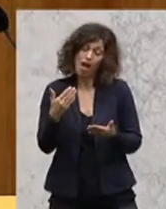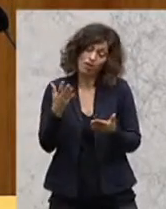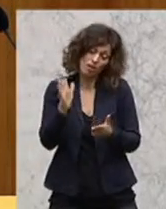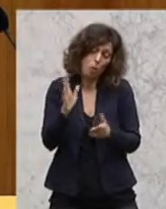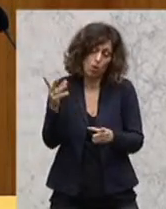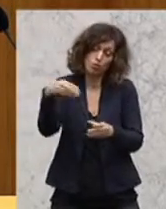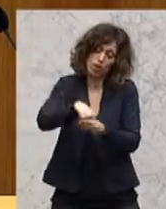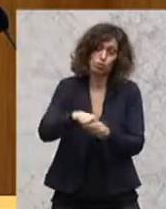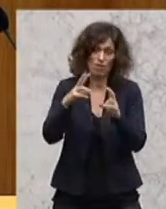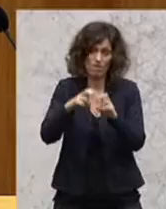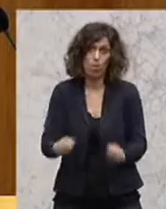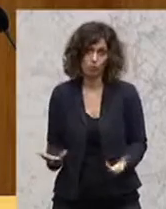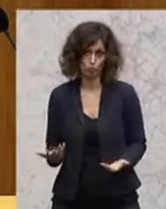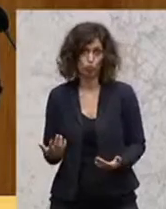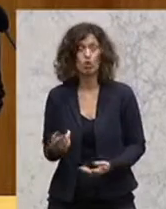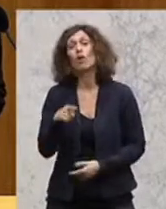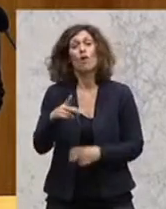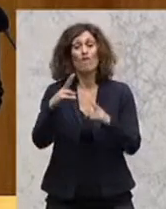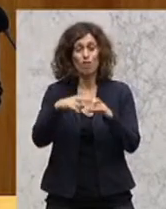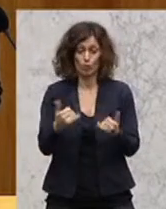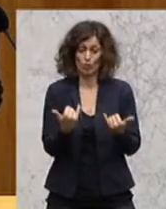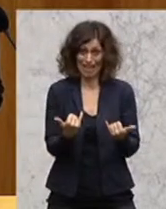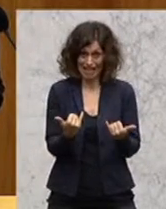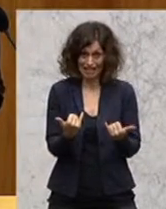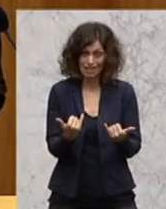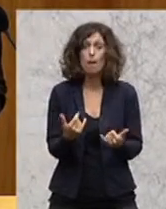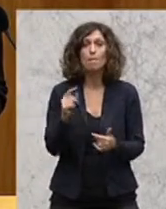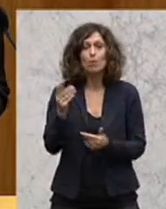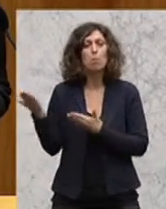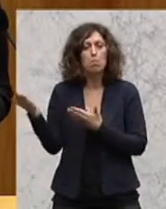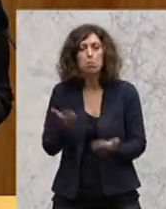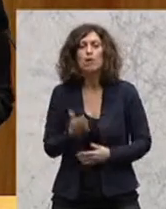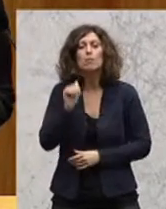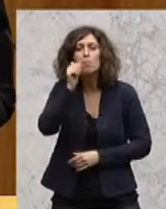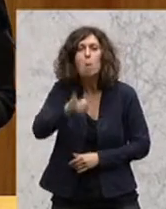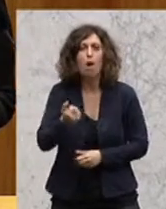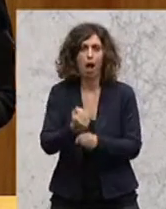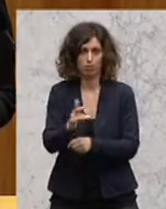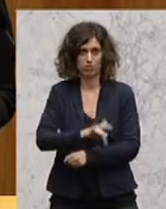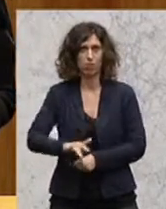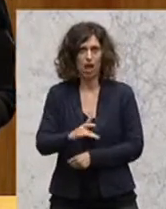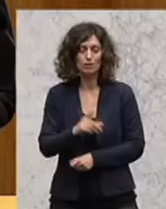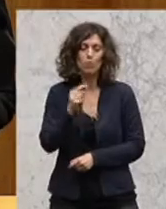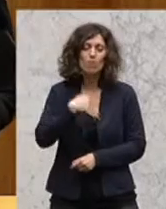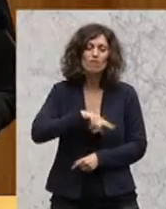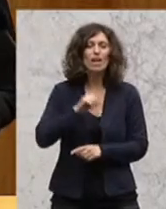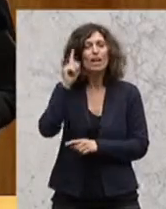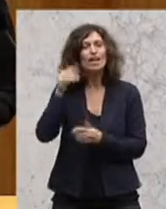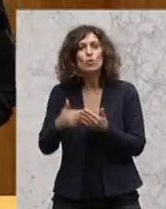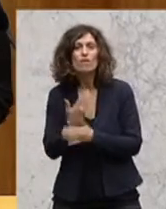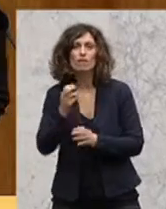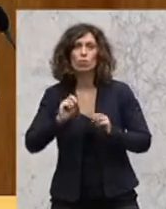Punkt die Forschung. Die Forschung von heute, das sind die Arbeitsplätze von morgen. Wir müssen die Innovationskraft